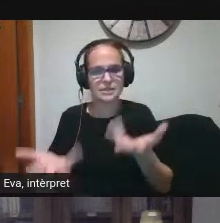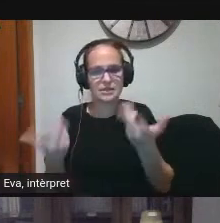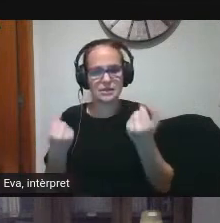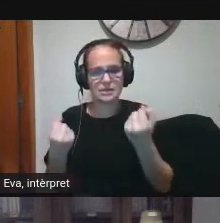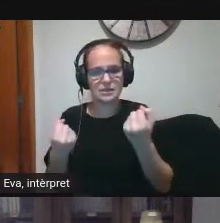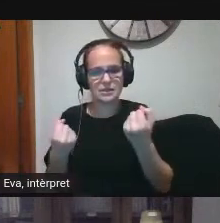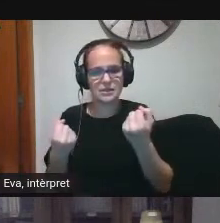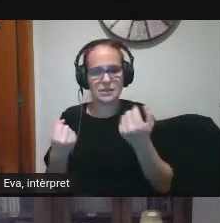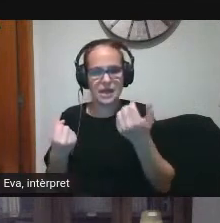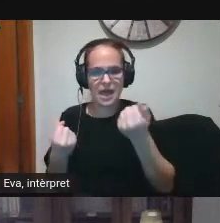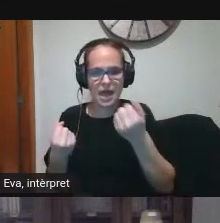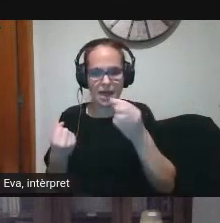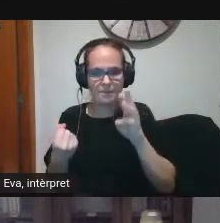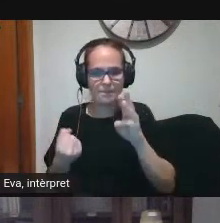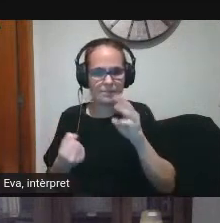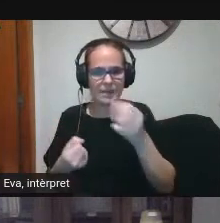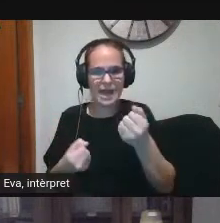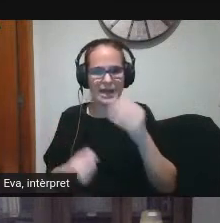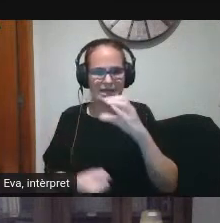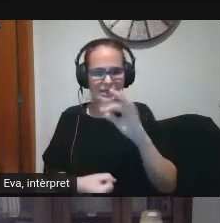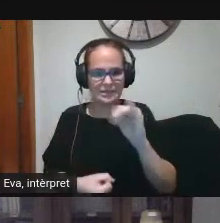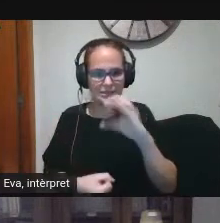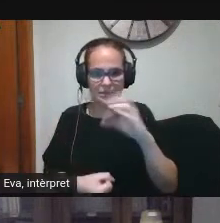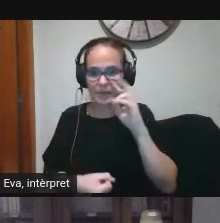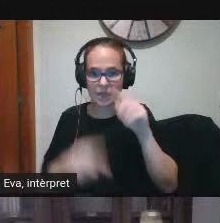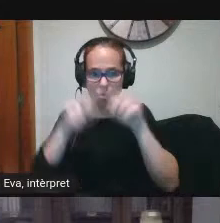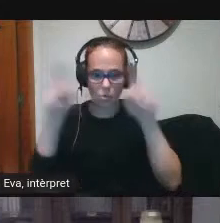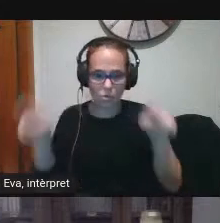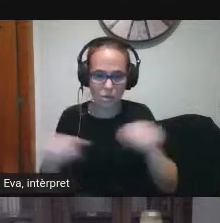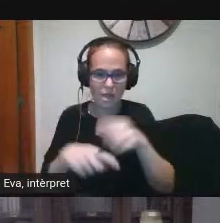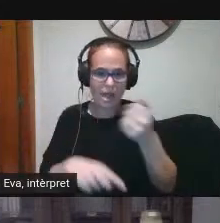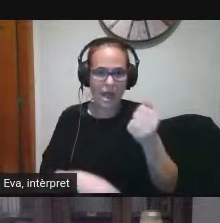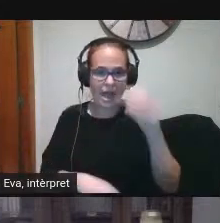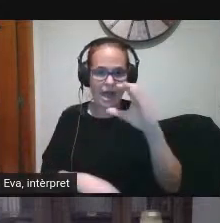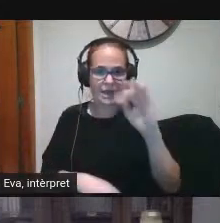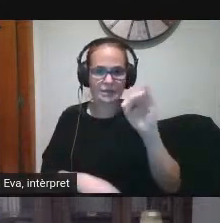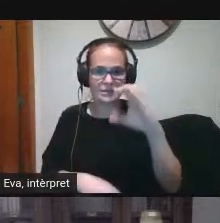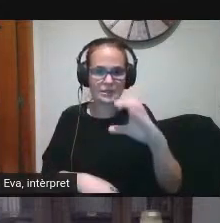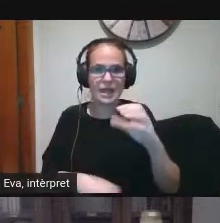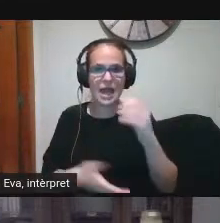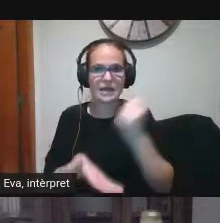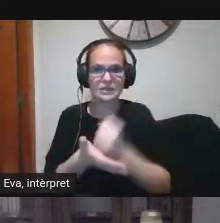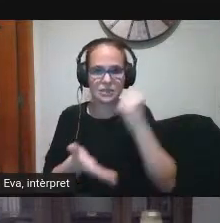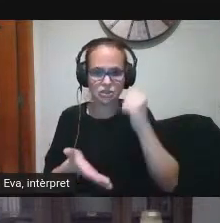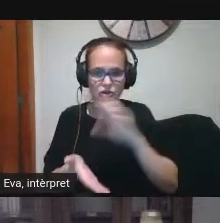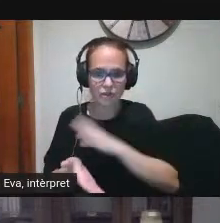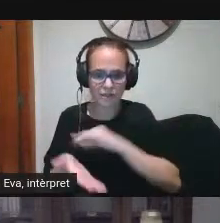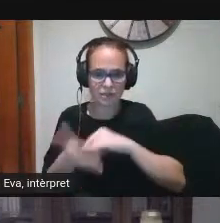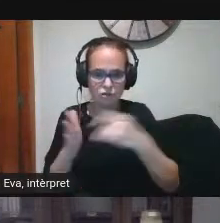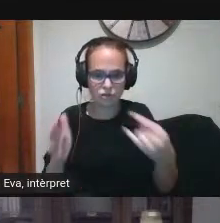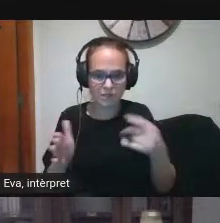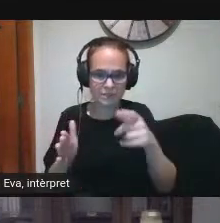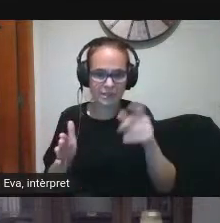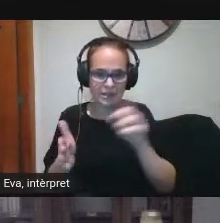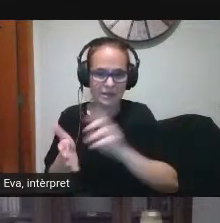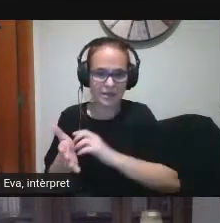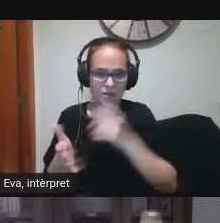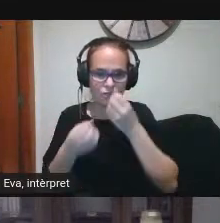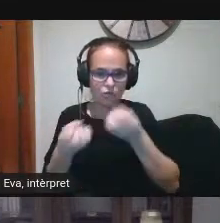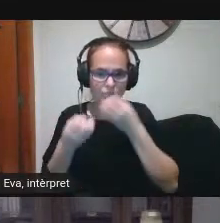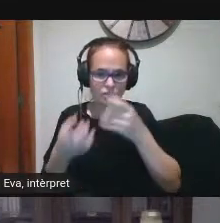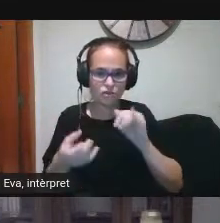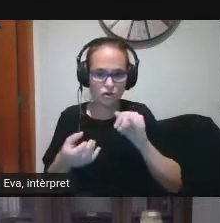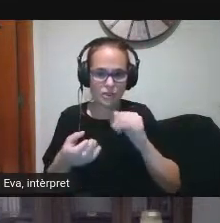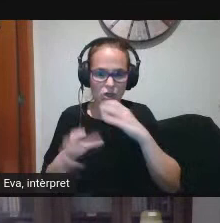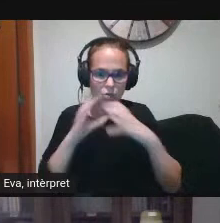àctics ho veieu aquí en el requadre acreditació en tecnologia de la informació i la comunicació si cliqueu l'enllaç o busqueu